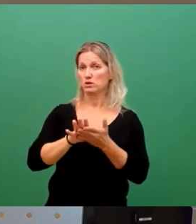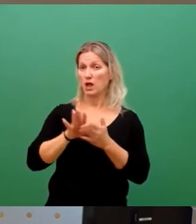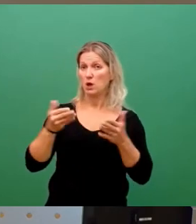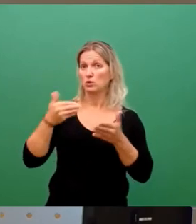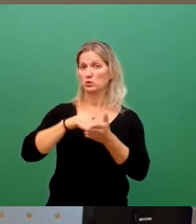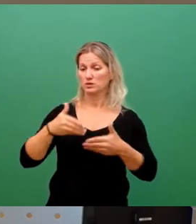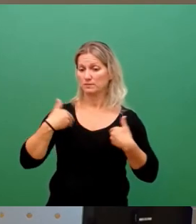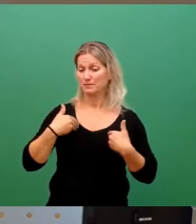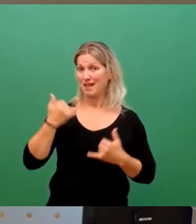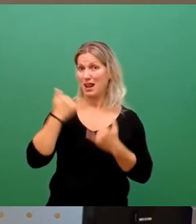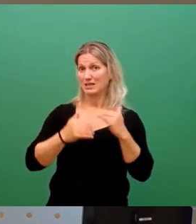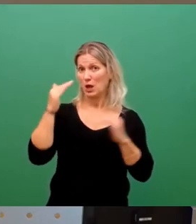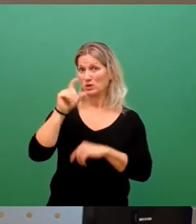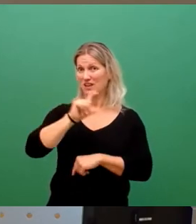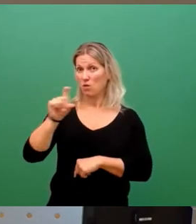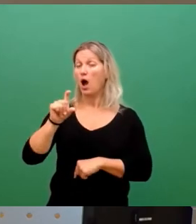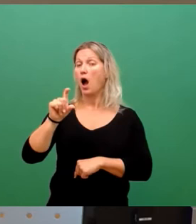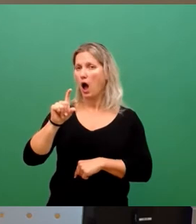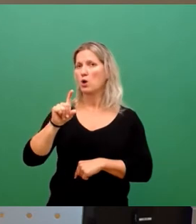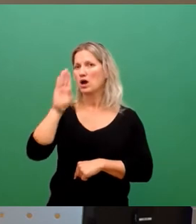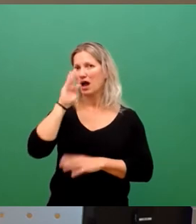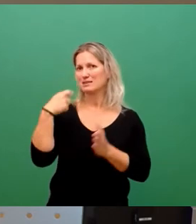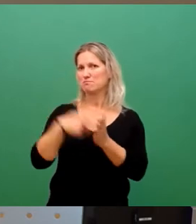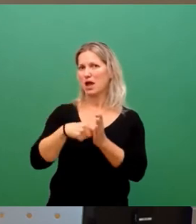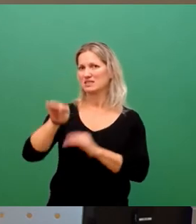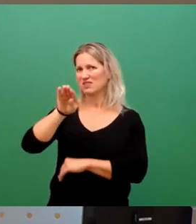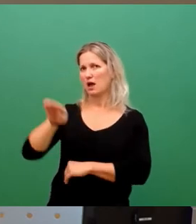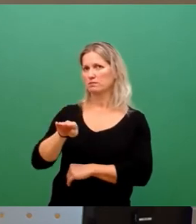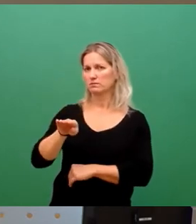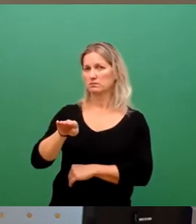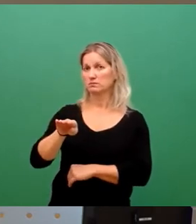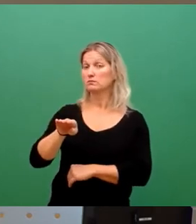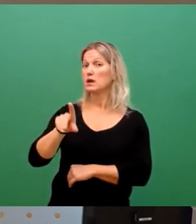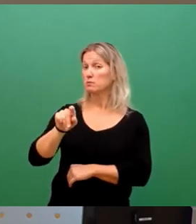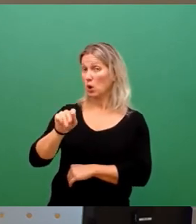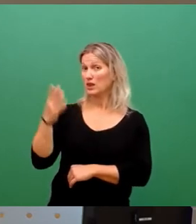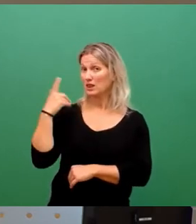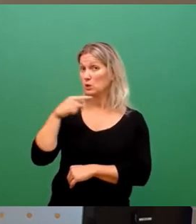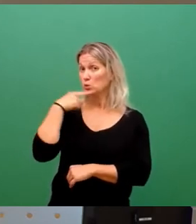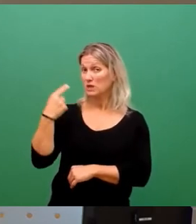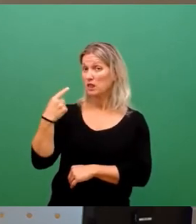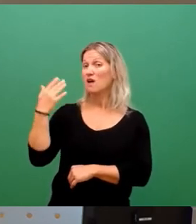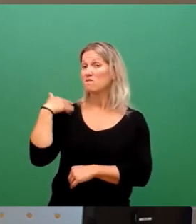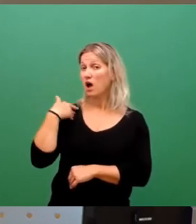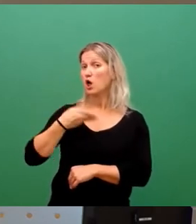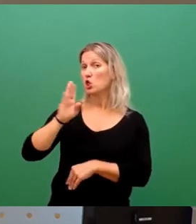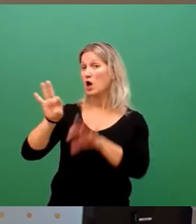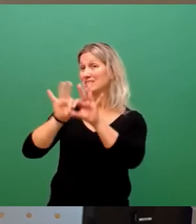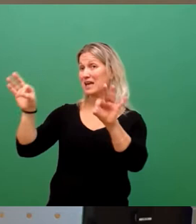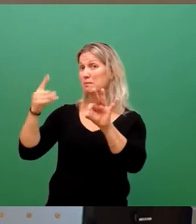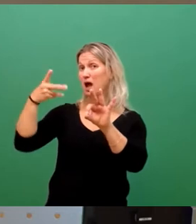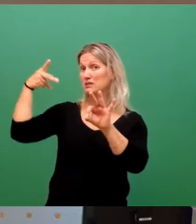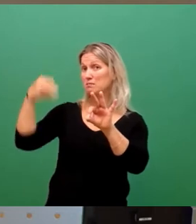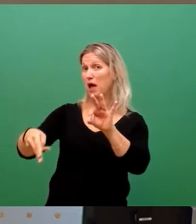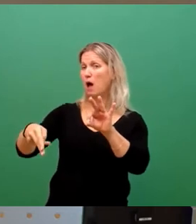Augustwoche sinkt der Gaspreis wieder. Also nachdem Russland vertragswidrig Nord Stream 1 geschlossen hatte. Dies zeigt,